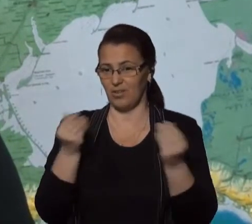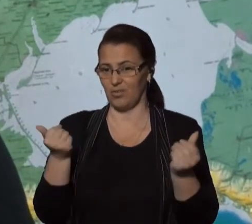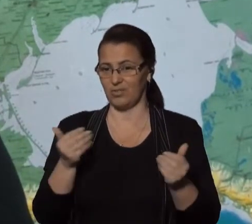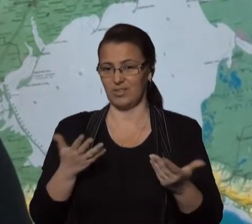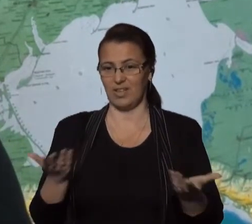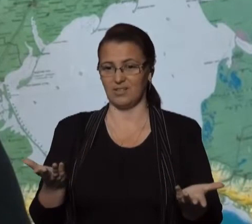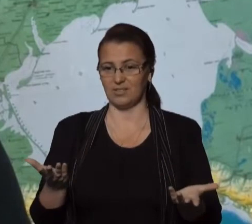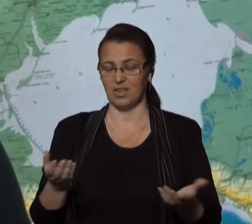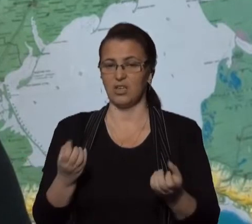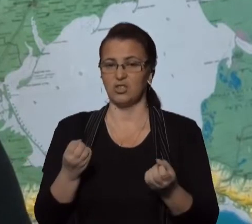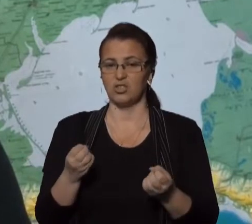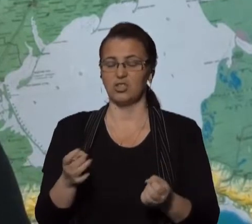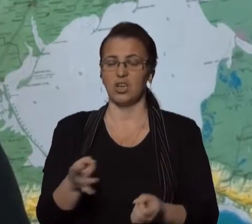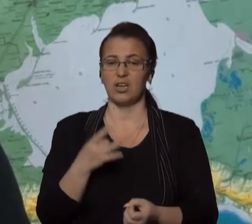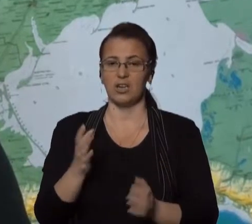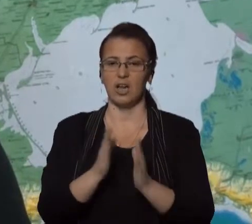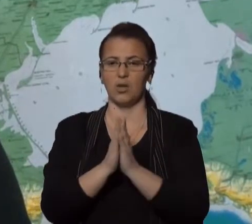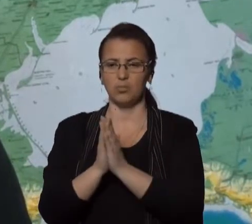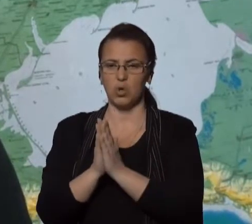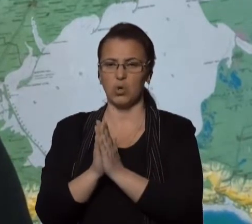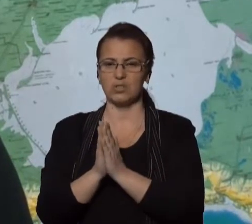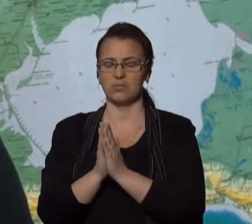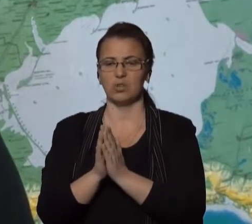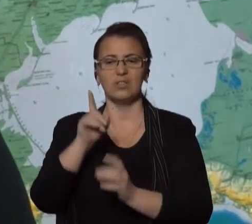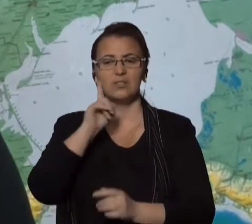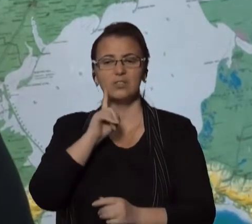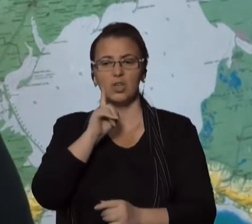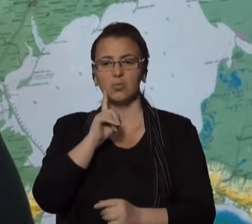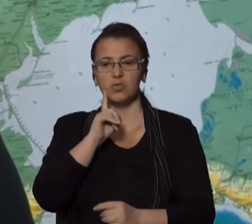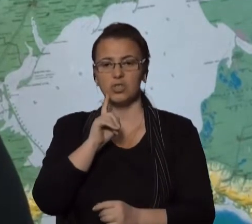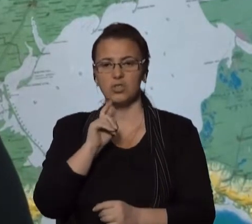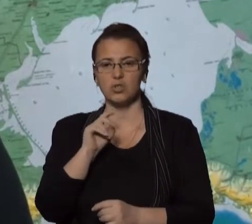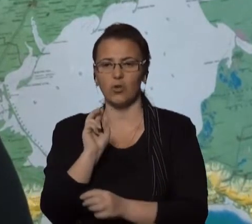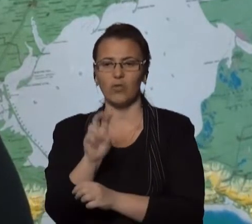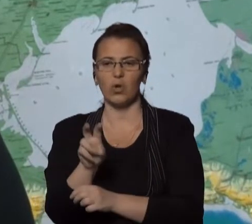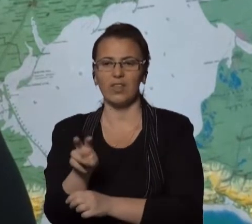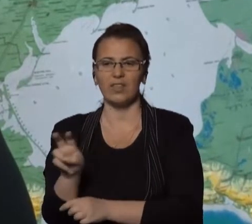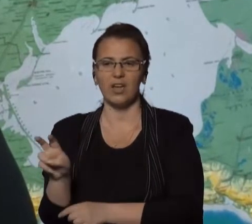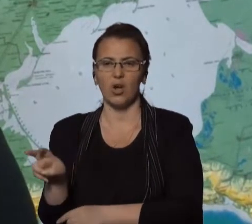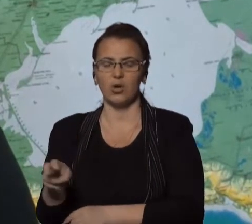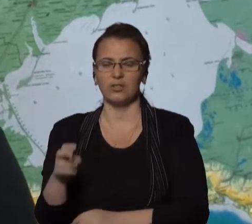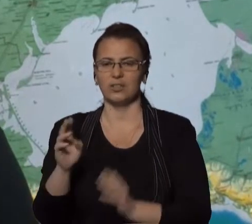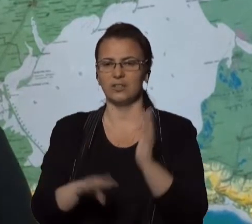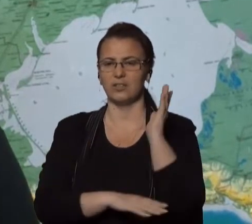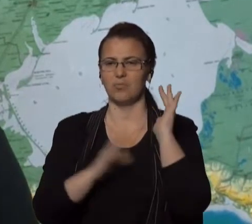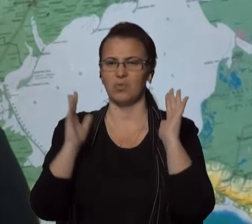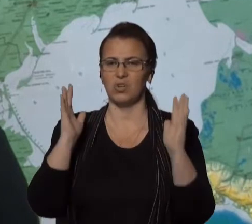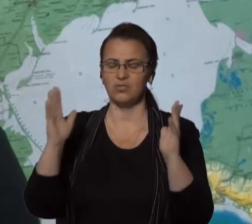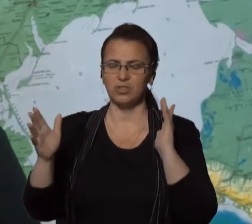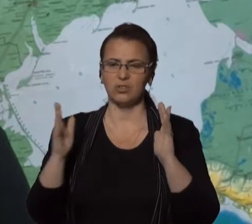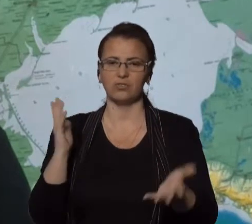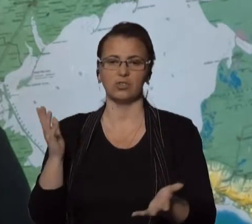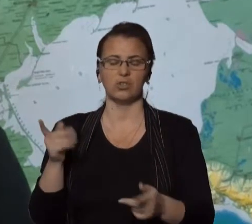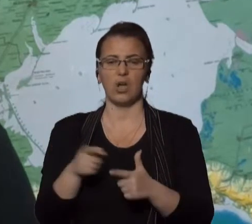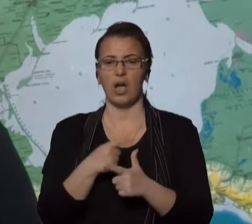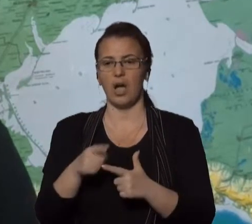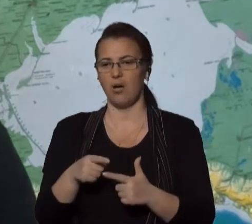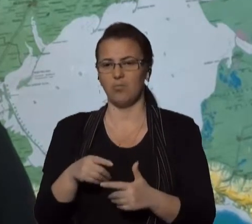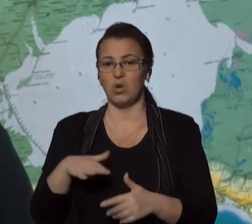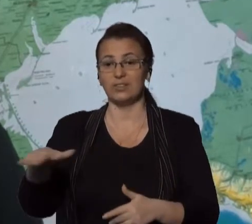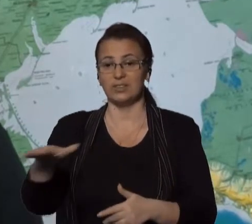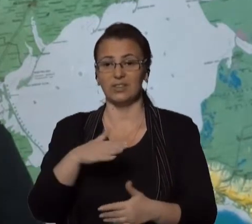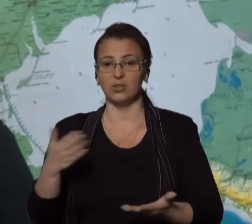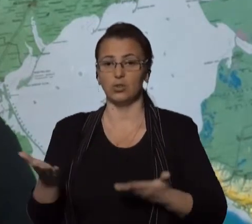ще раз закликаємо тимчасово не відвідувати ліси, чи акваторії тих місць, де були російські війська, чи були